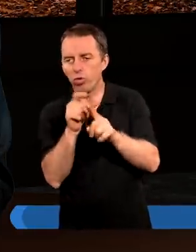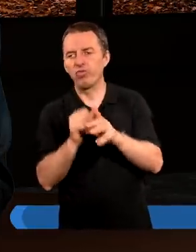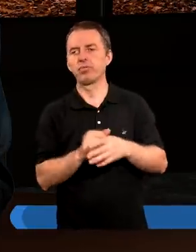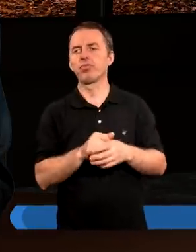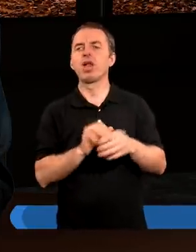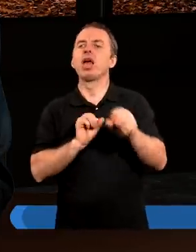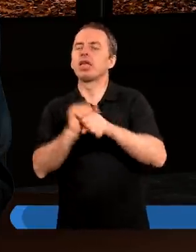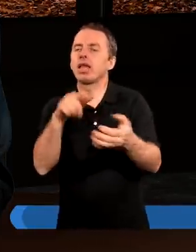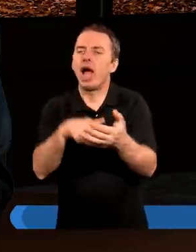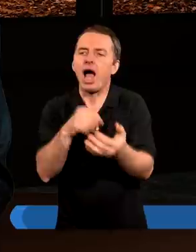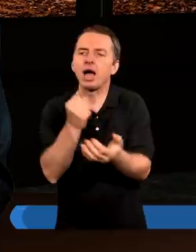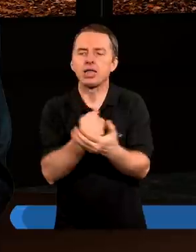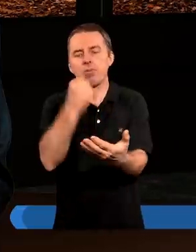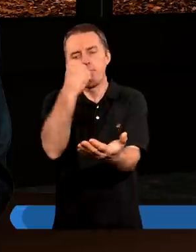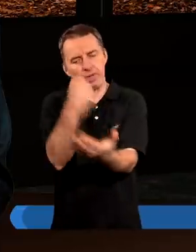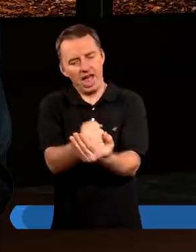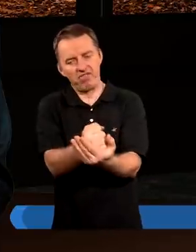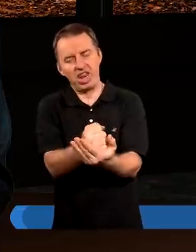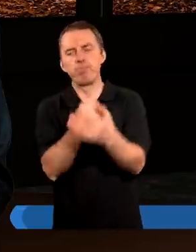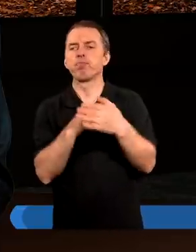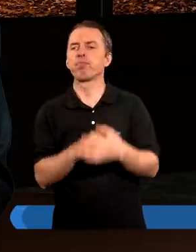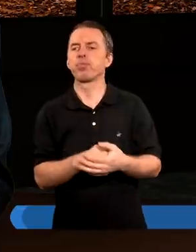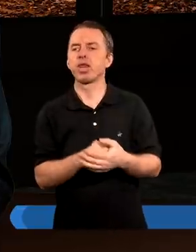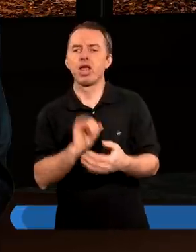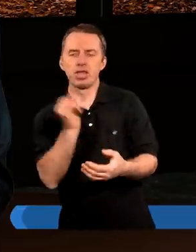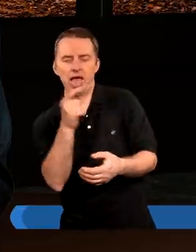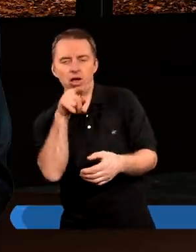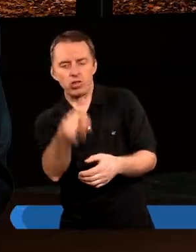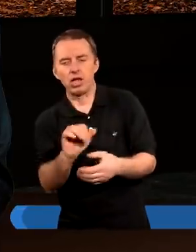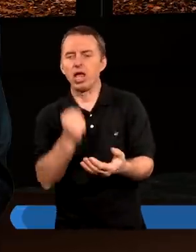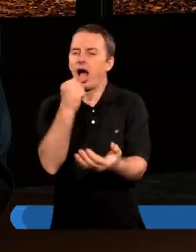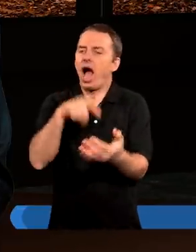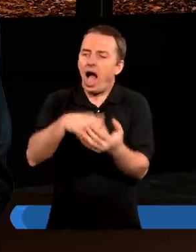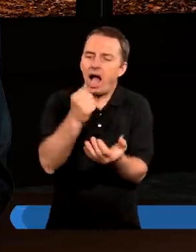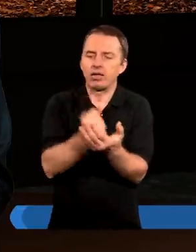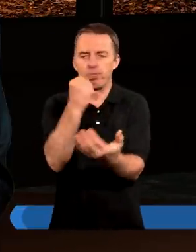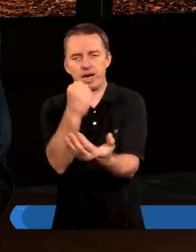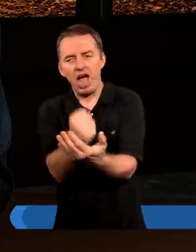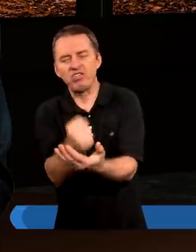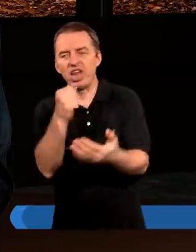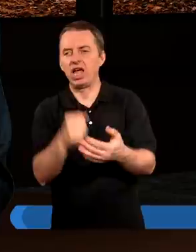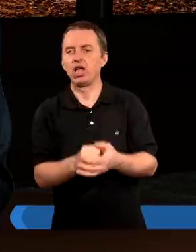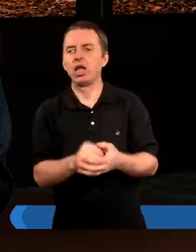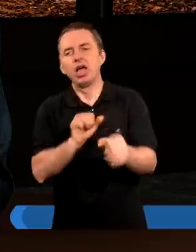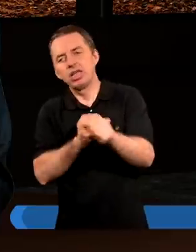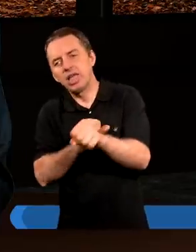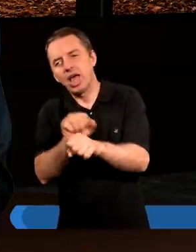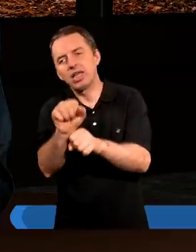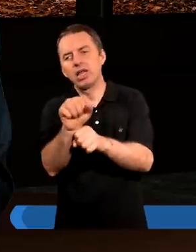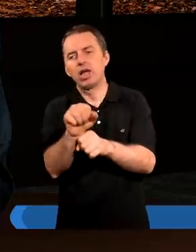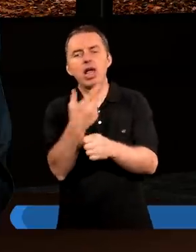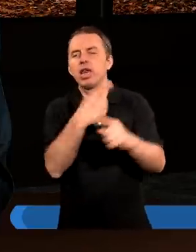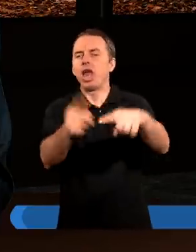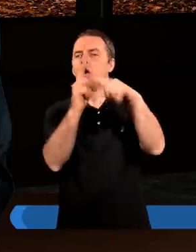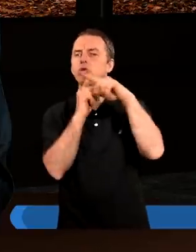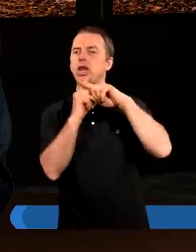Jest aktem prawnym. Jako taki akt prawny jest